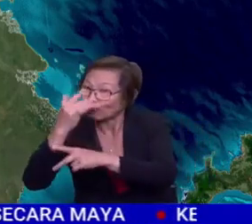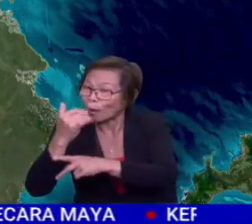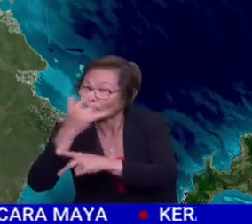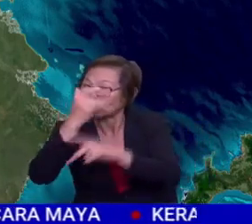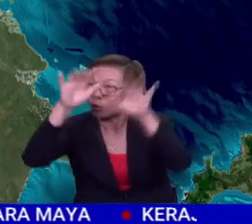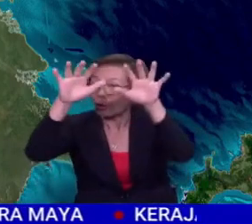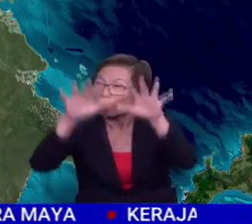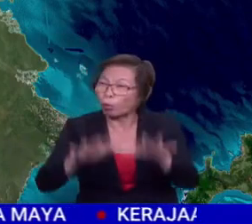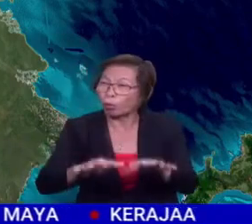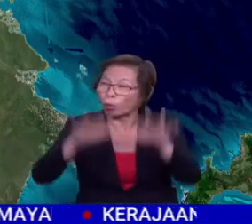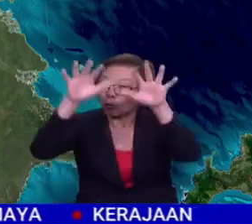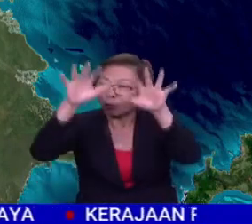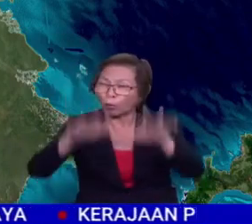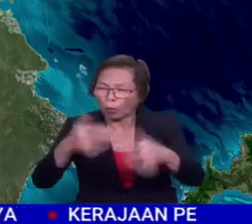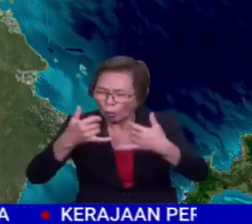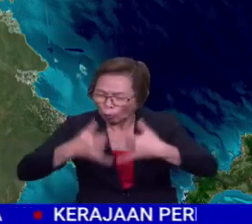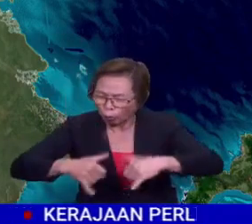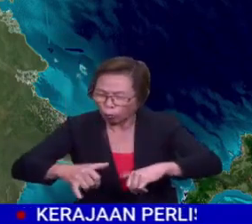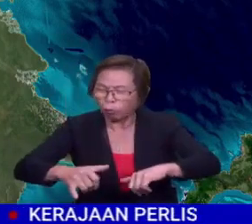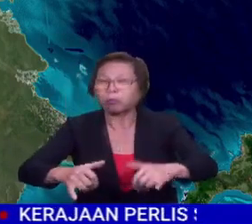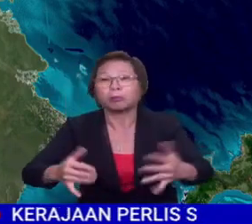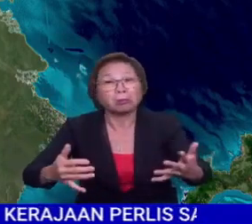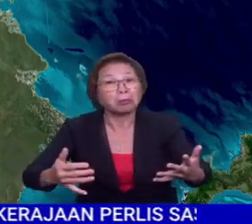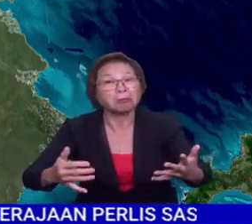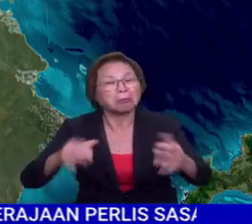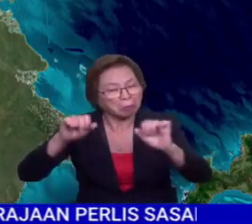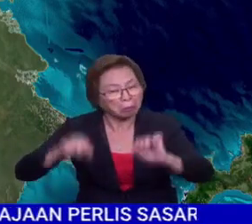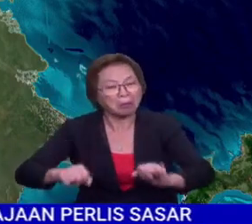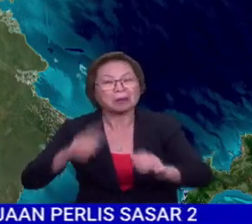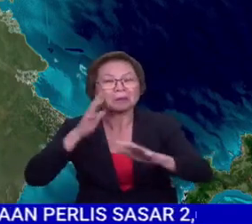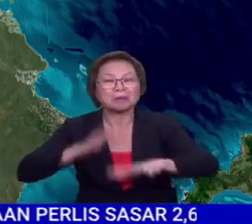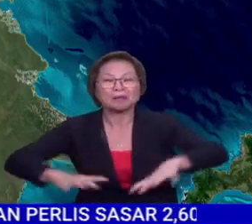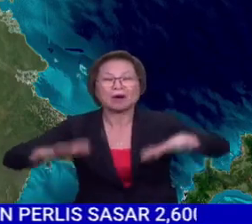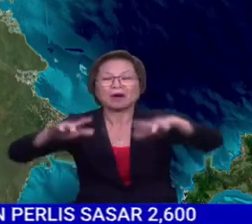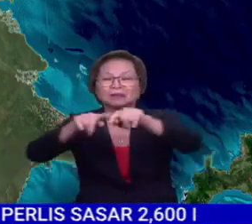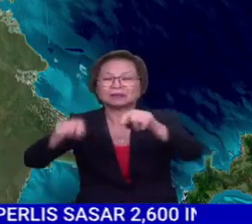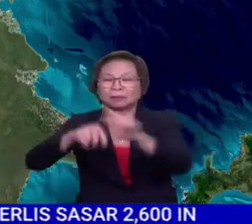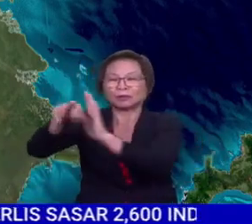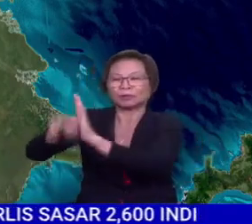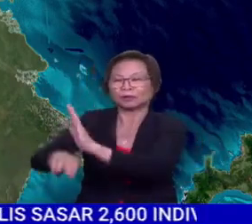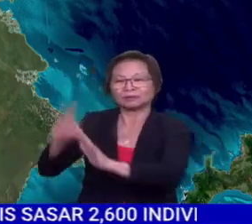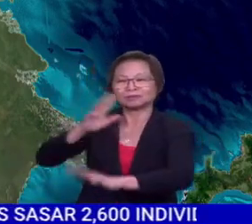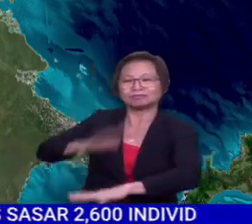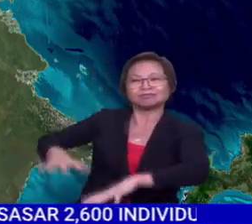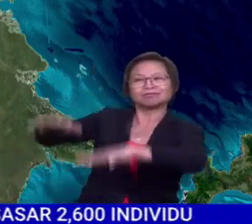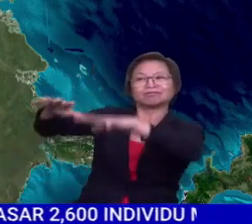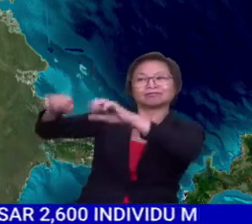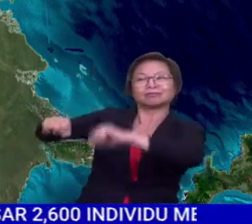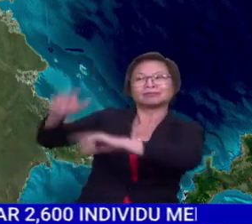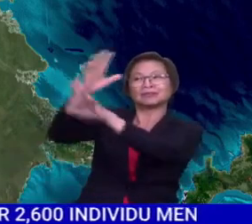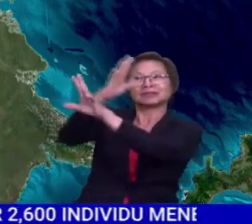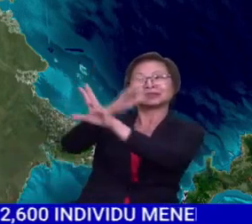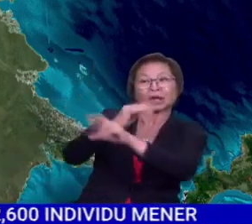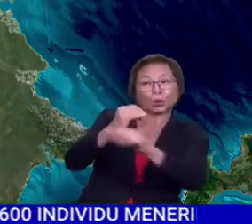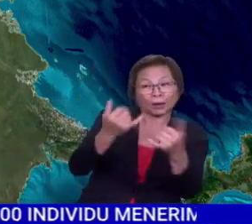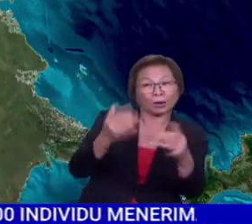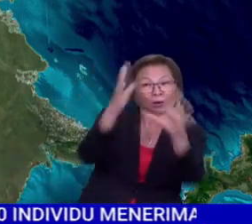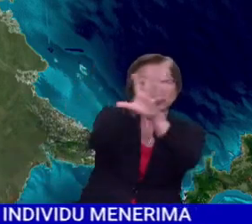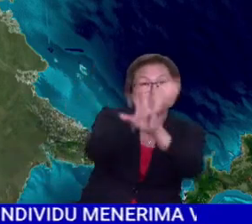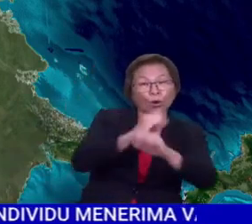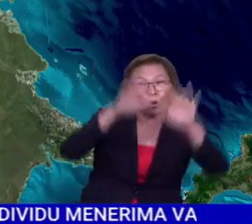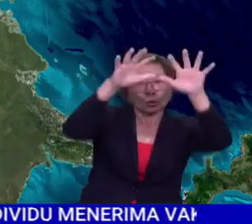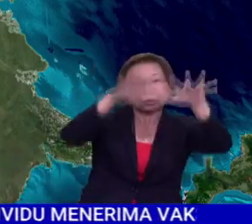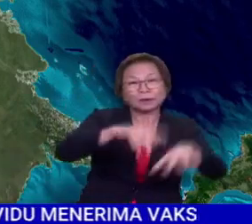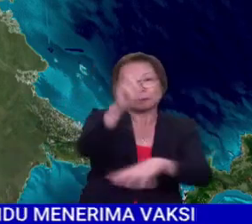hujan yang berlaku secara berterusan boleh menyebabkan banjir di kawasan berkerudukan rendah. Bagi negeri Sarawak pada kini, hujan